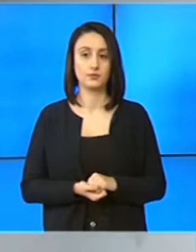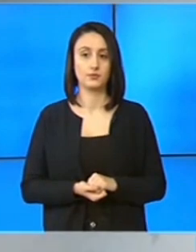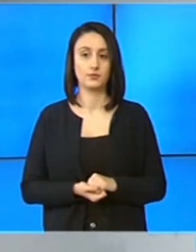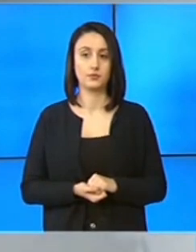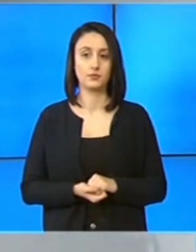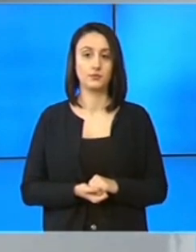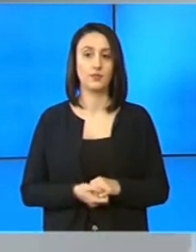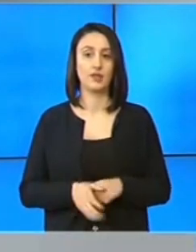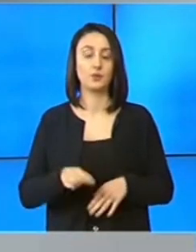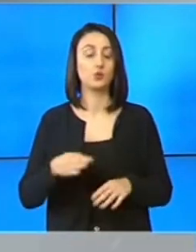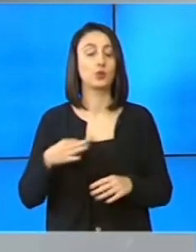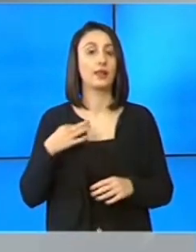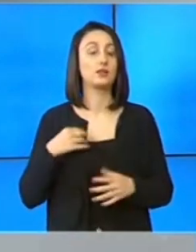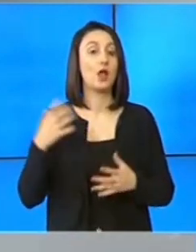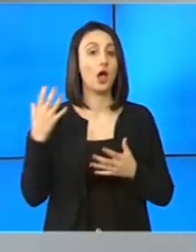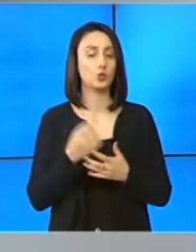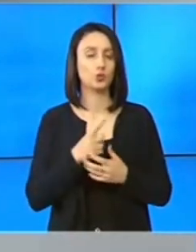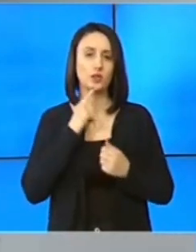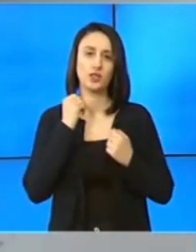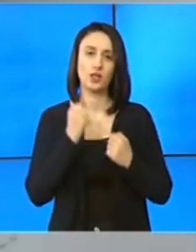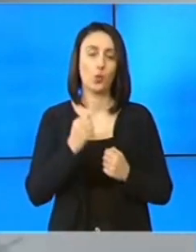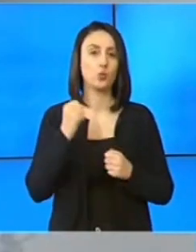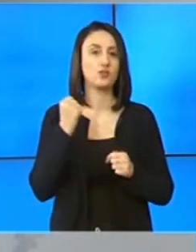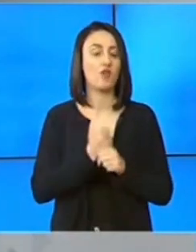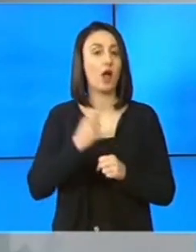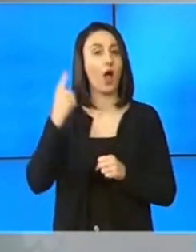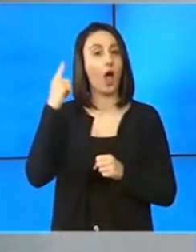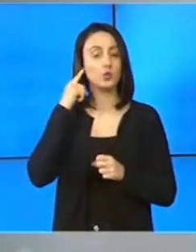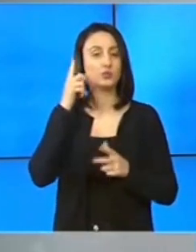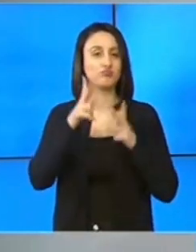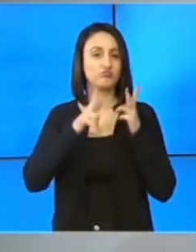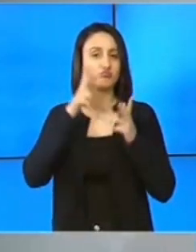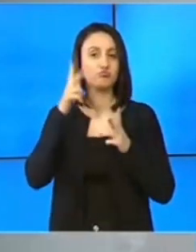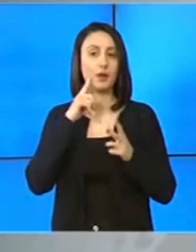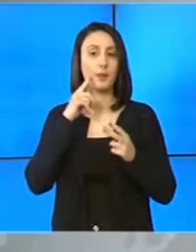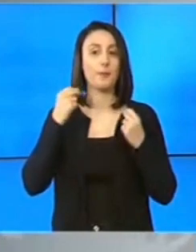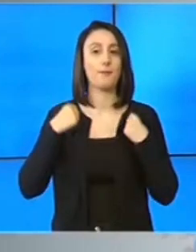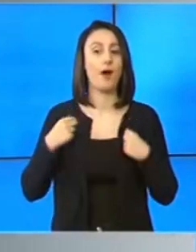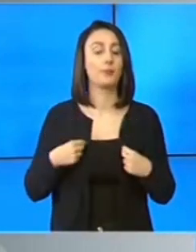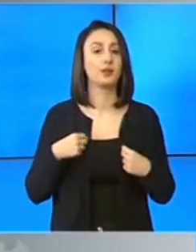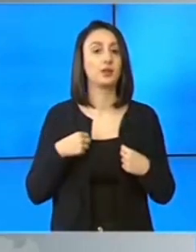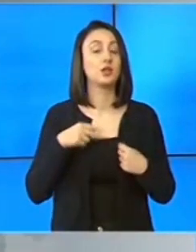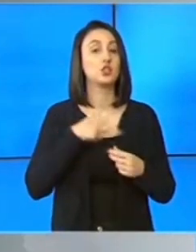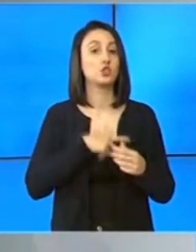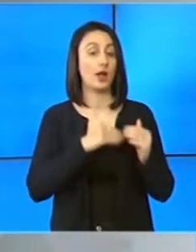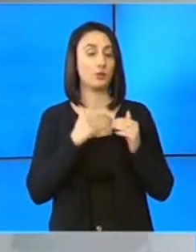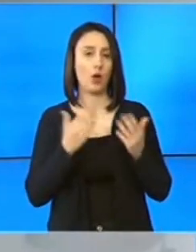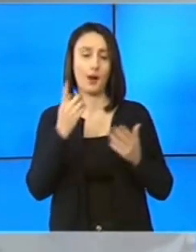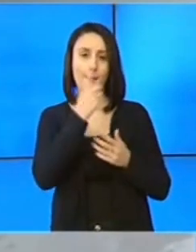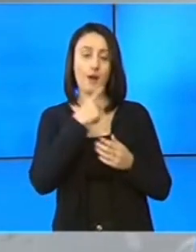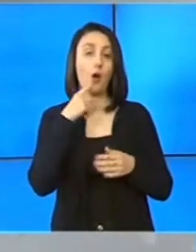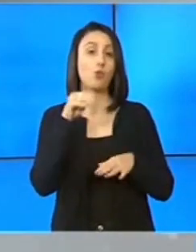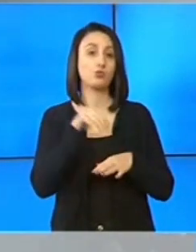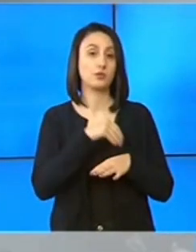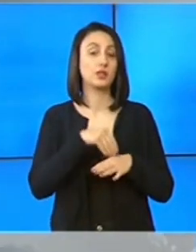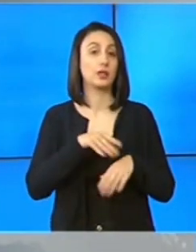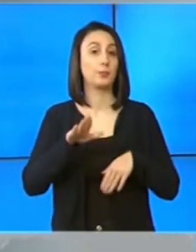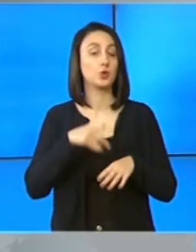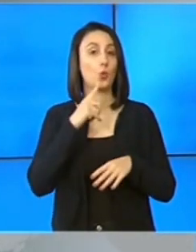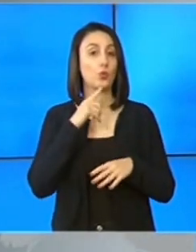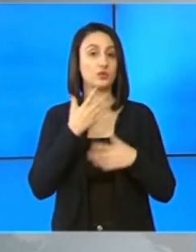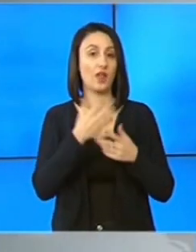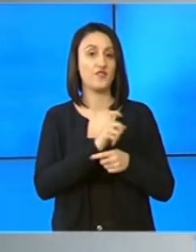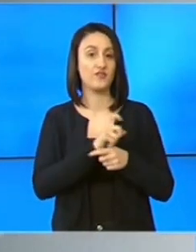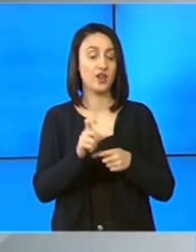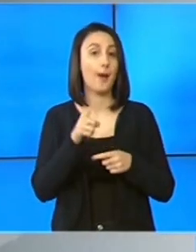Vlad Voiculescu a reușit cu greu să se facă auzit printre huiduielile parlamentarilor PSD, care parcă presimțeau că ministrul o să